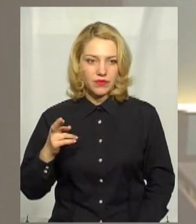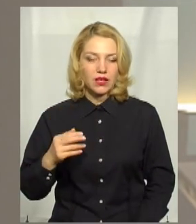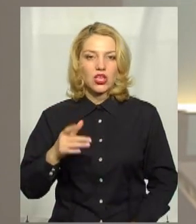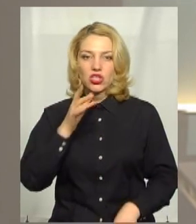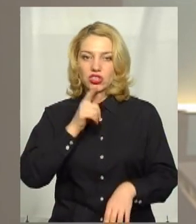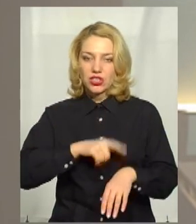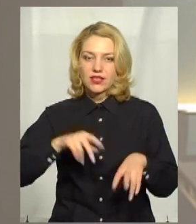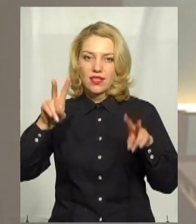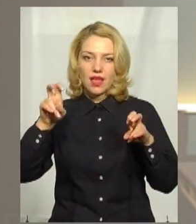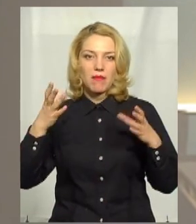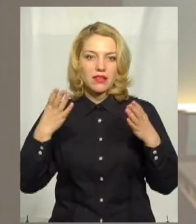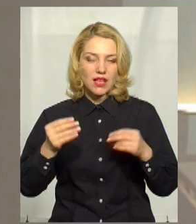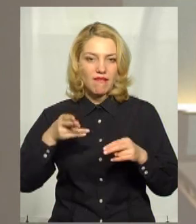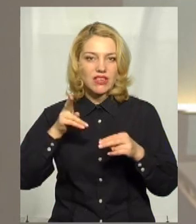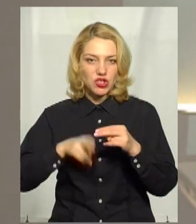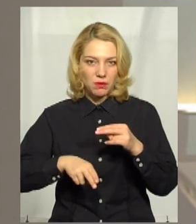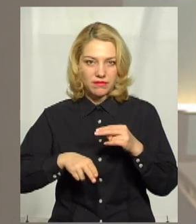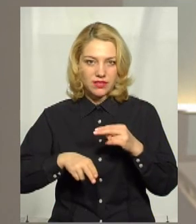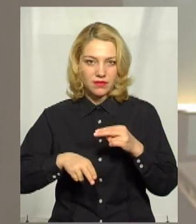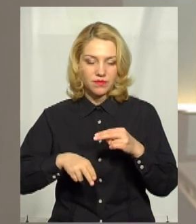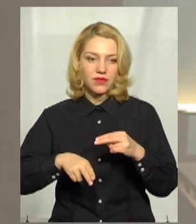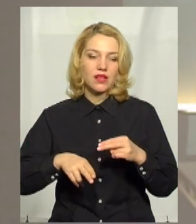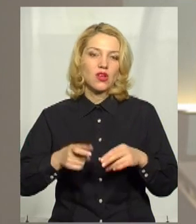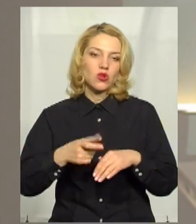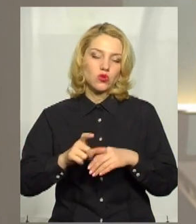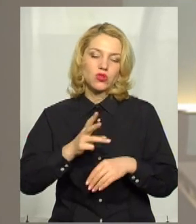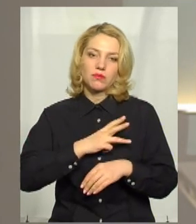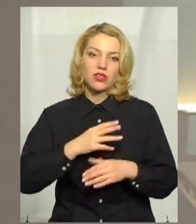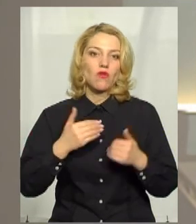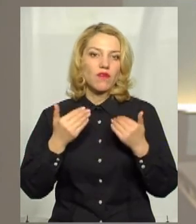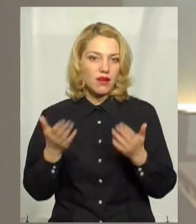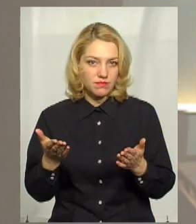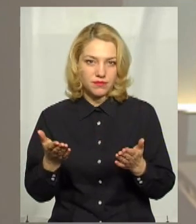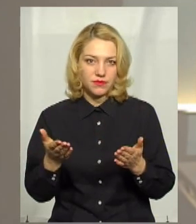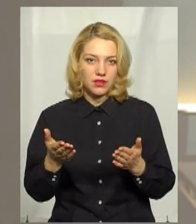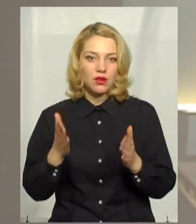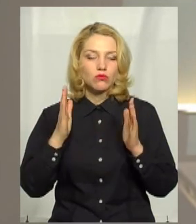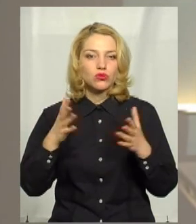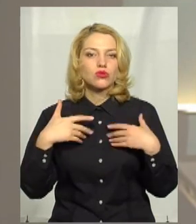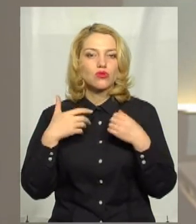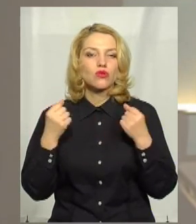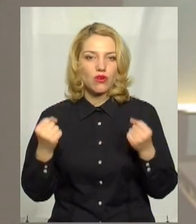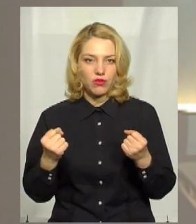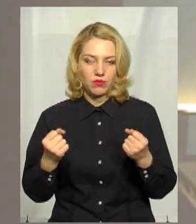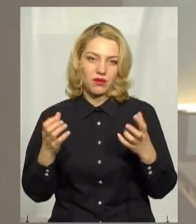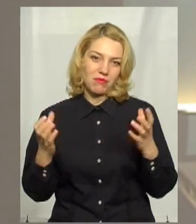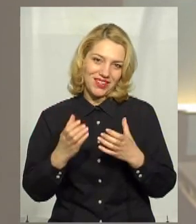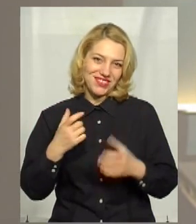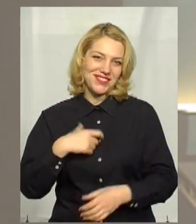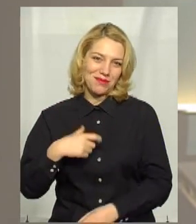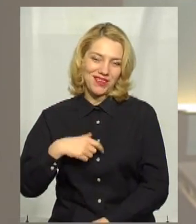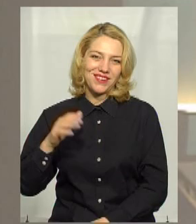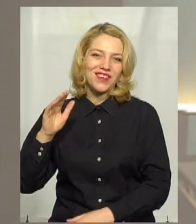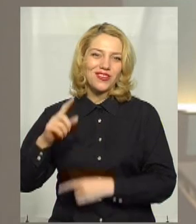Час теми дня вичерпався. Дуже бажаю вам бути здоровими і берегти себе.